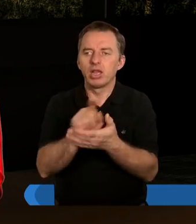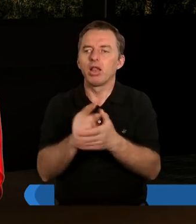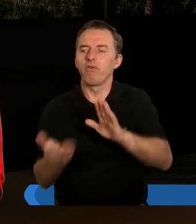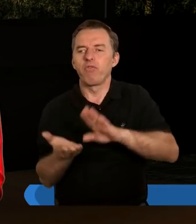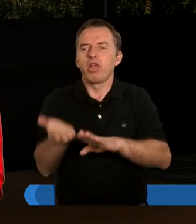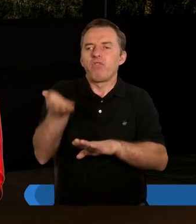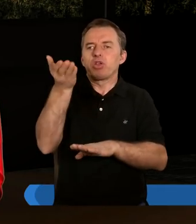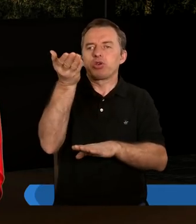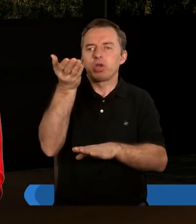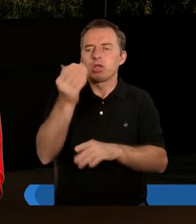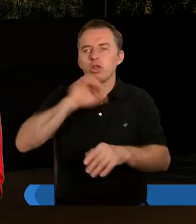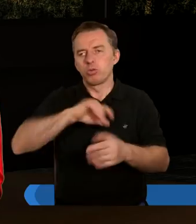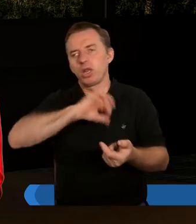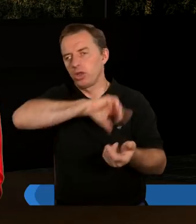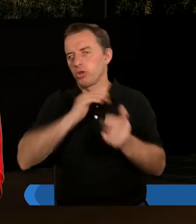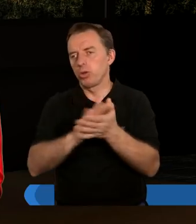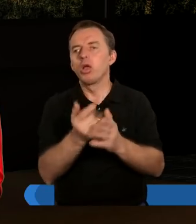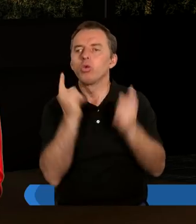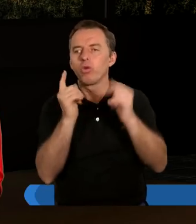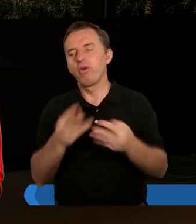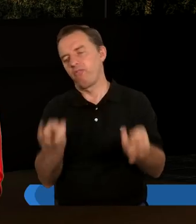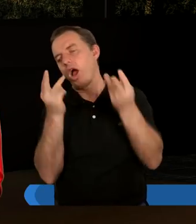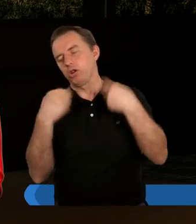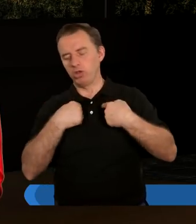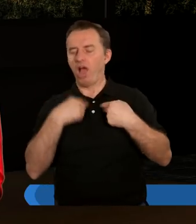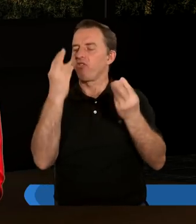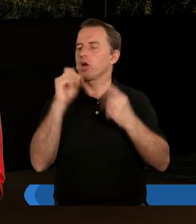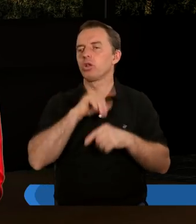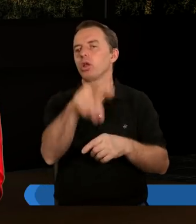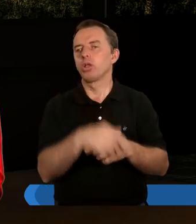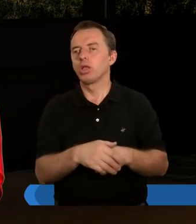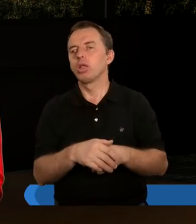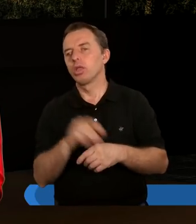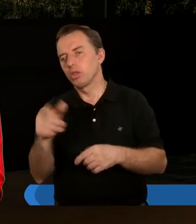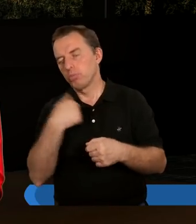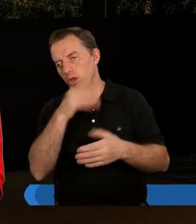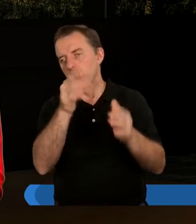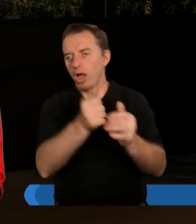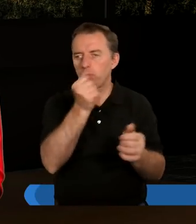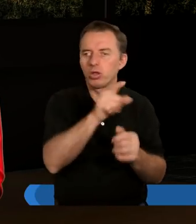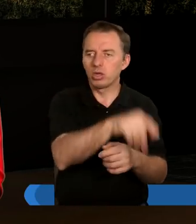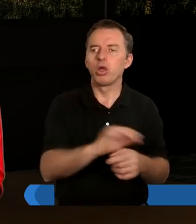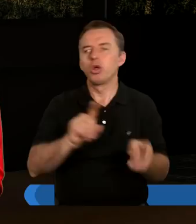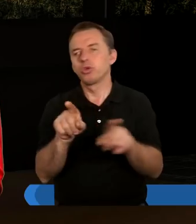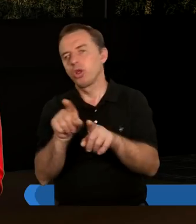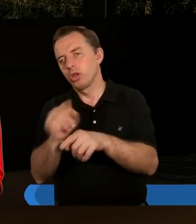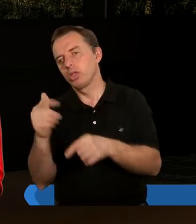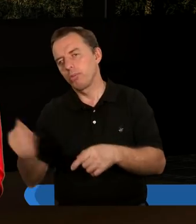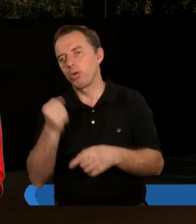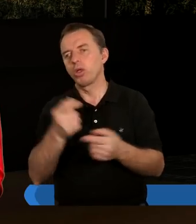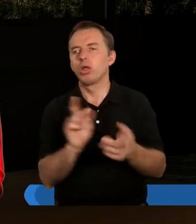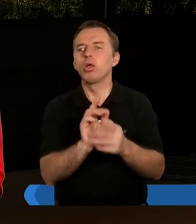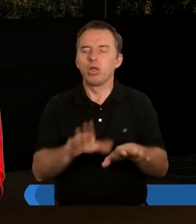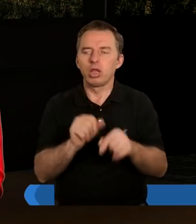wywyższania się nad innymi. Część ludzi czuło się ważniejszymi, bo pracowała z tym apostołem, a część z tym